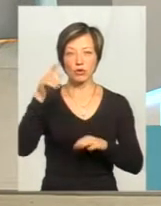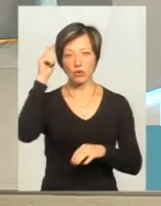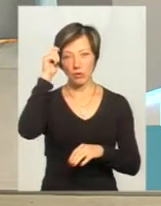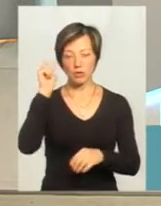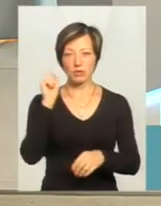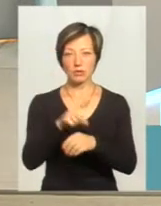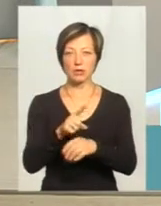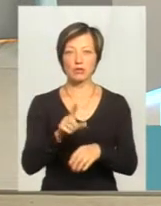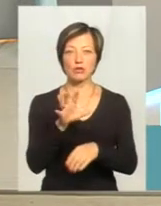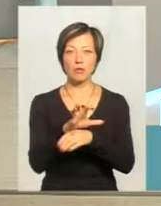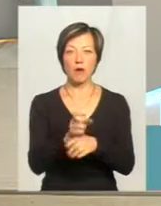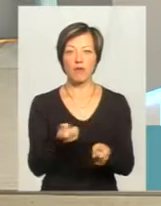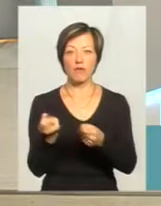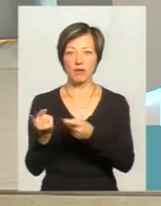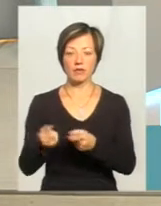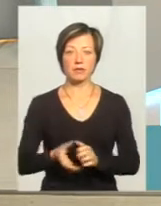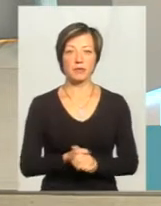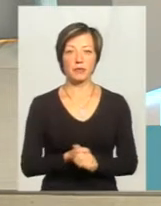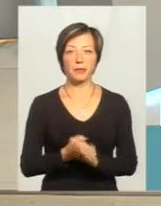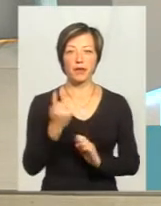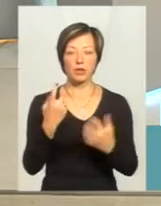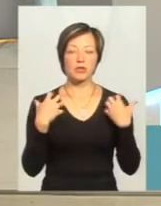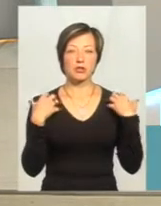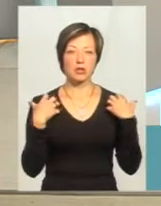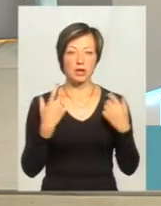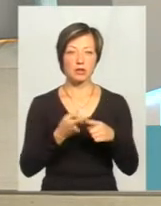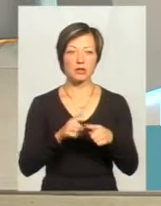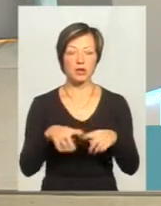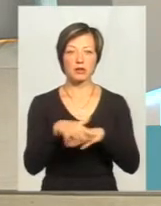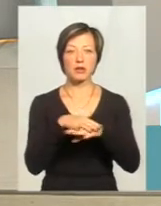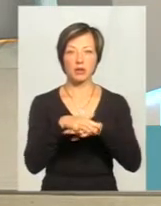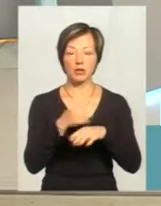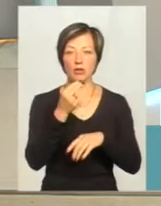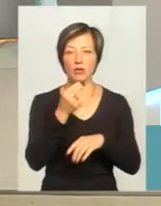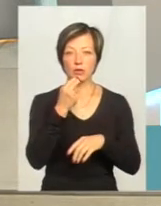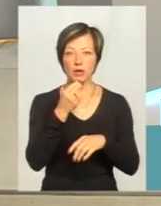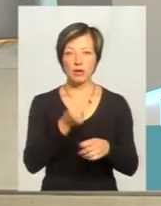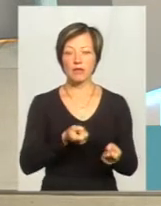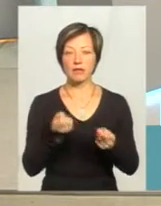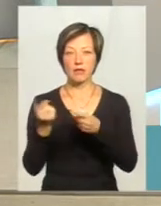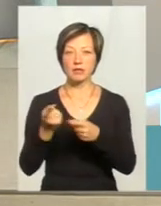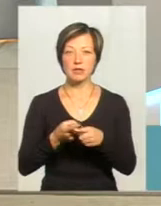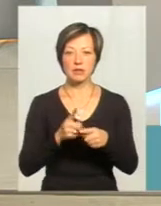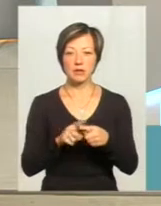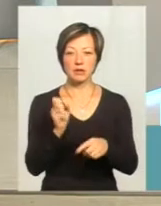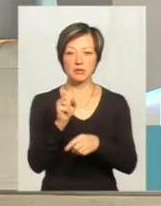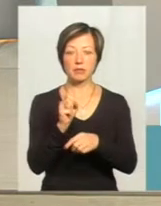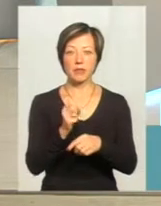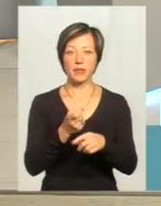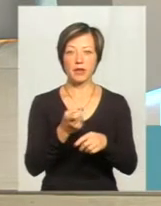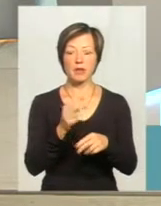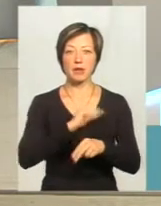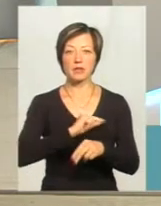дав наказ собаку вивезти. Одна з начальниці даного ринку овочевого вивезла цих двох собак, дала на розпорядження, і